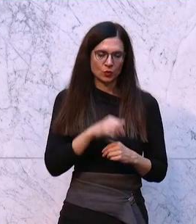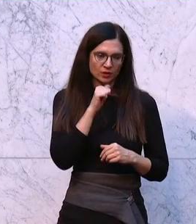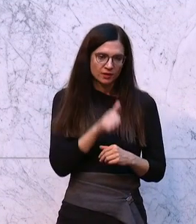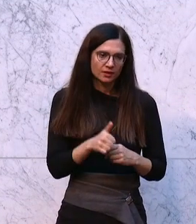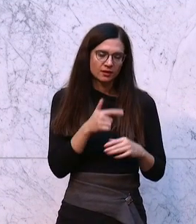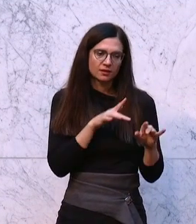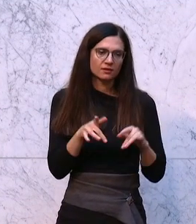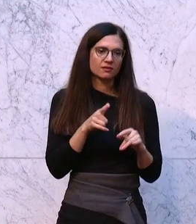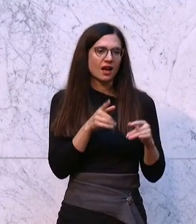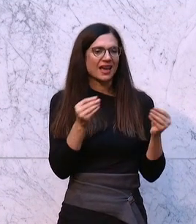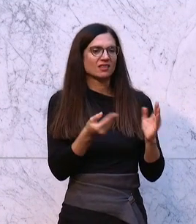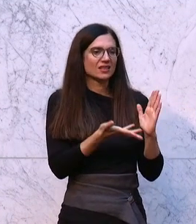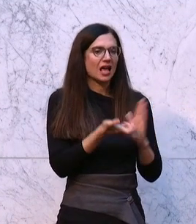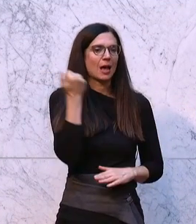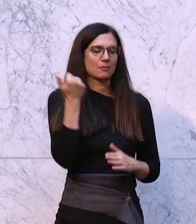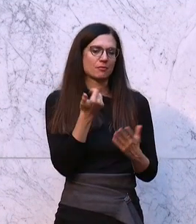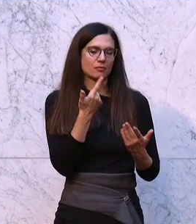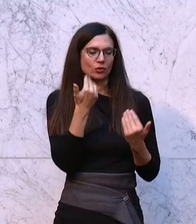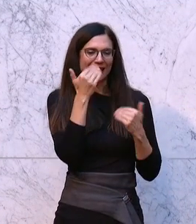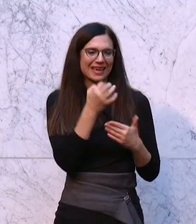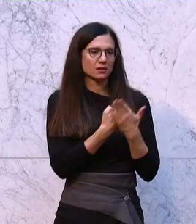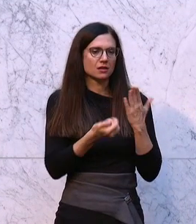die Aberkennung von Ehrenzeichen.